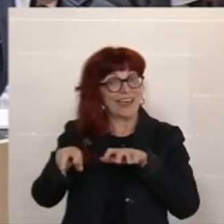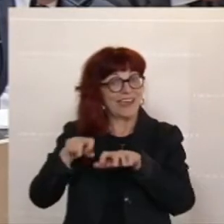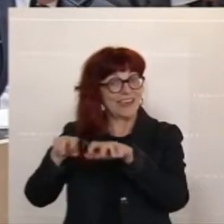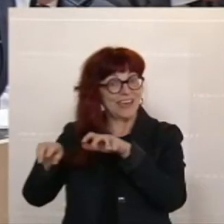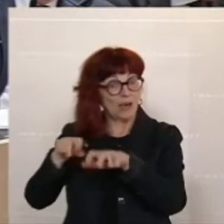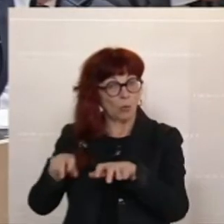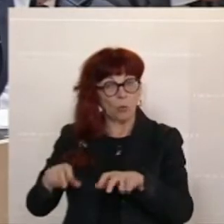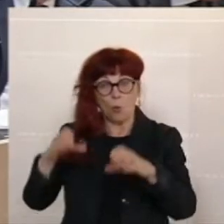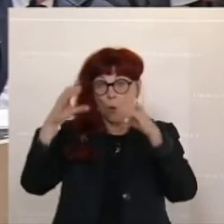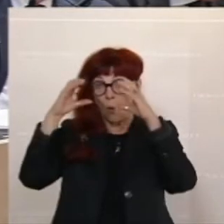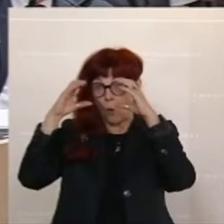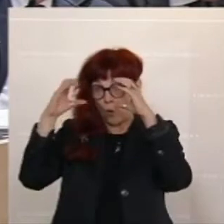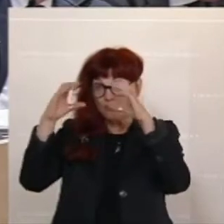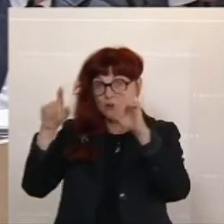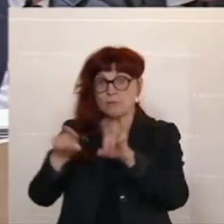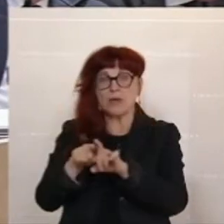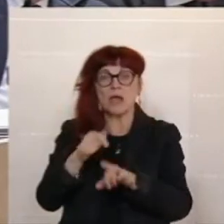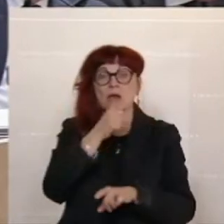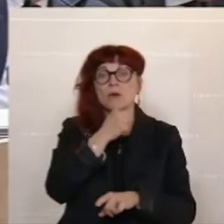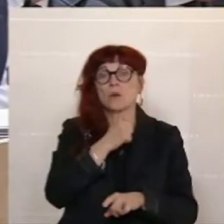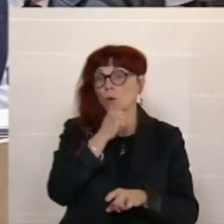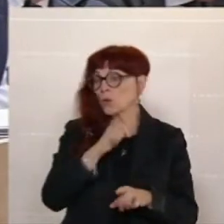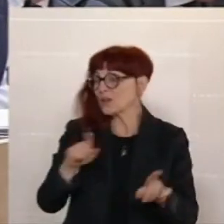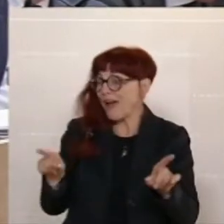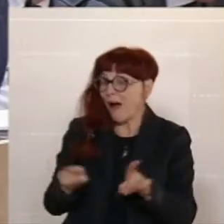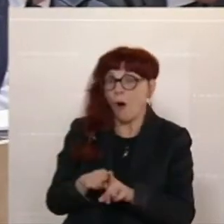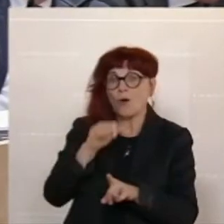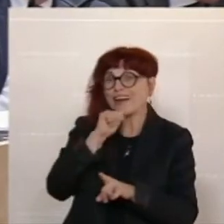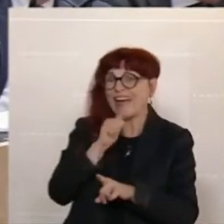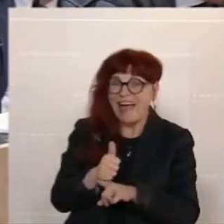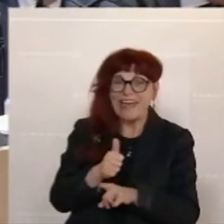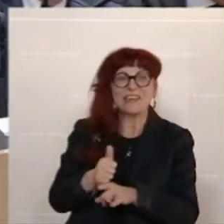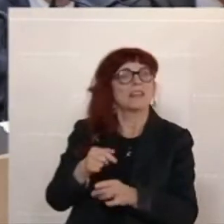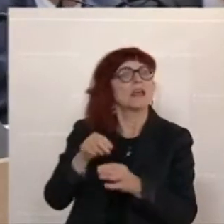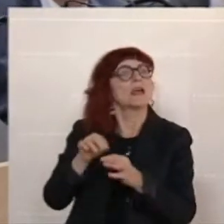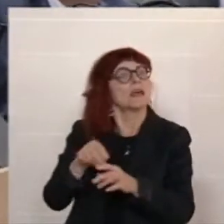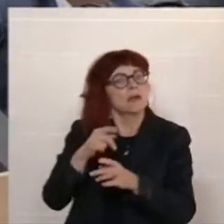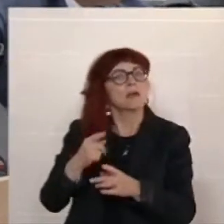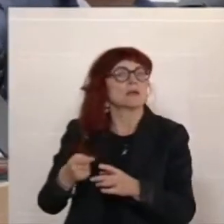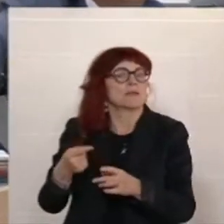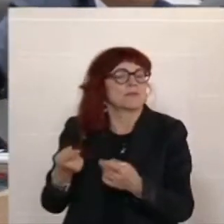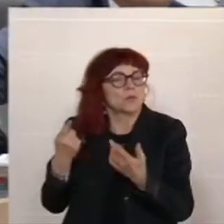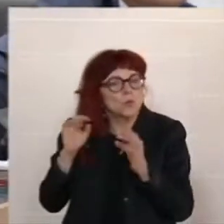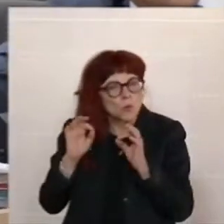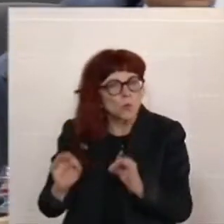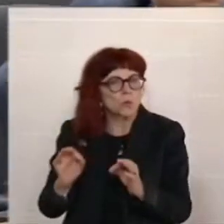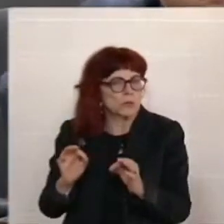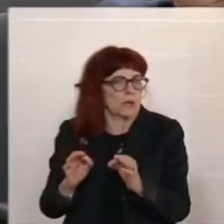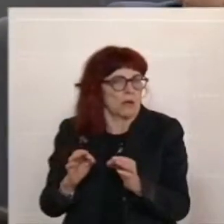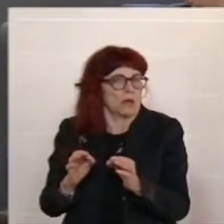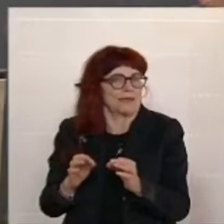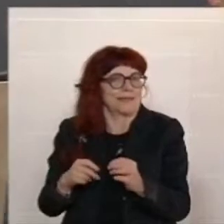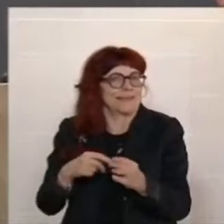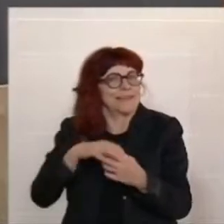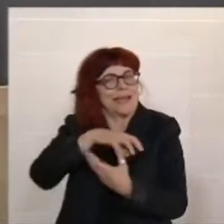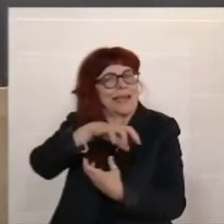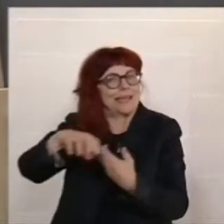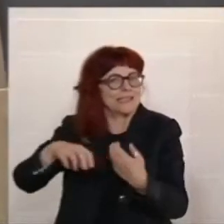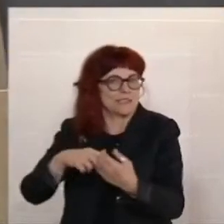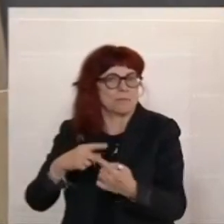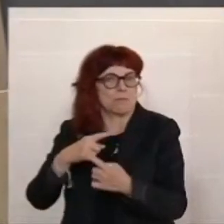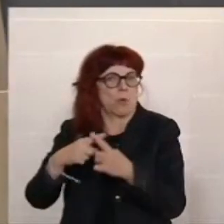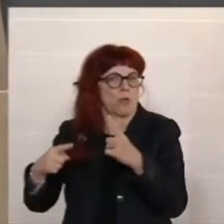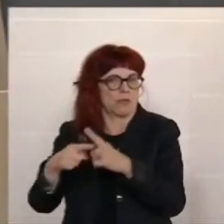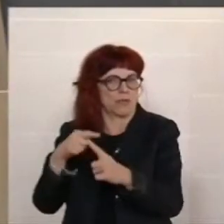stringente Krisenpolitik. Lesen Sie den Beitrag. Ich glaube, dass er Ihnen schön macht. Weil ich nämlich